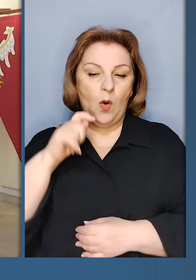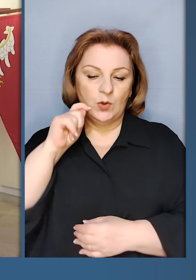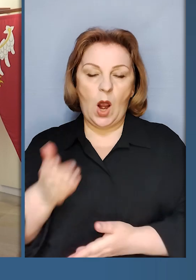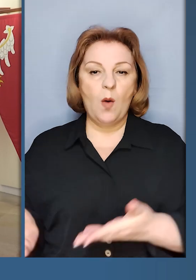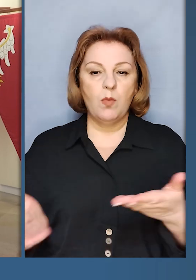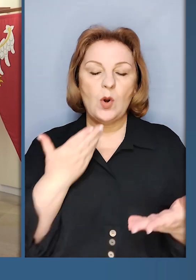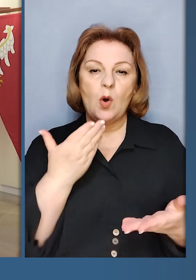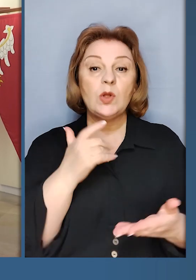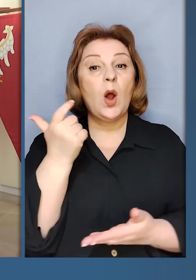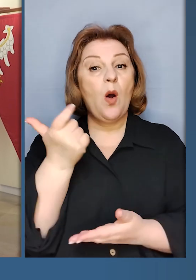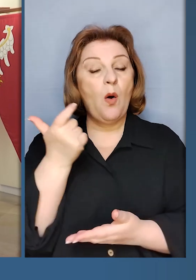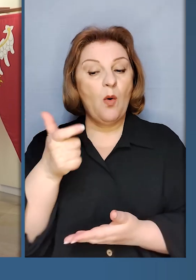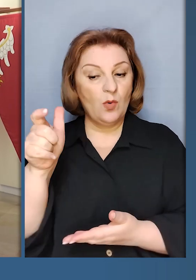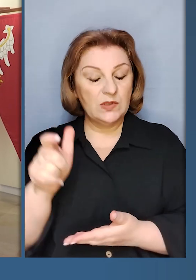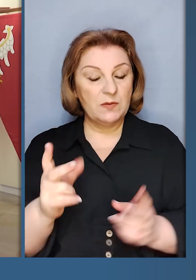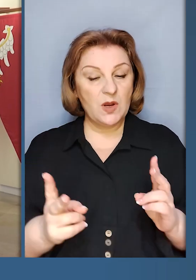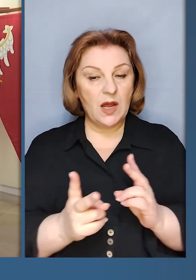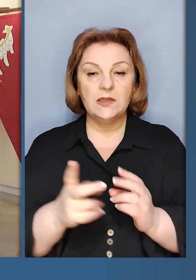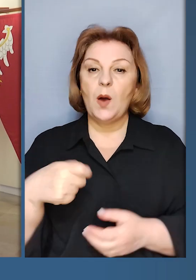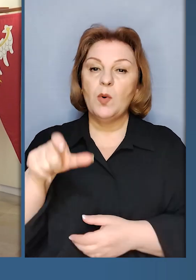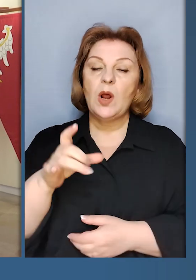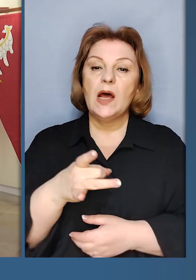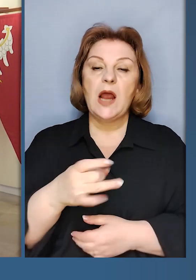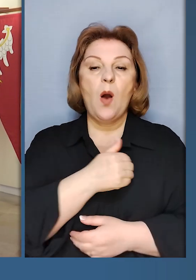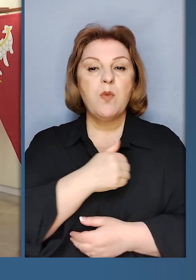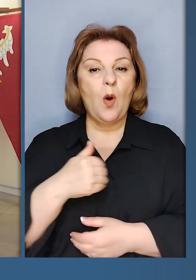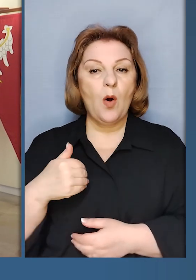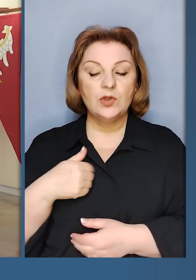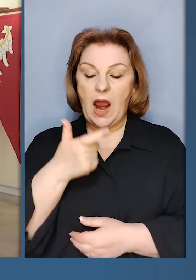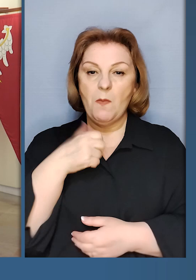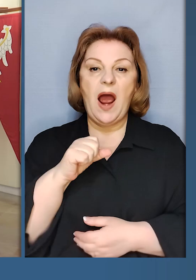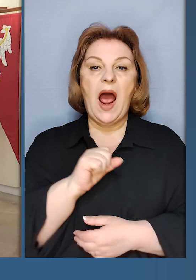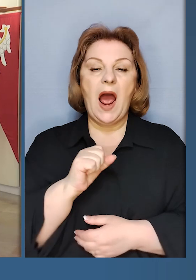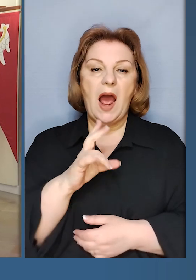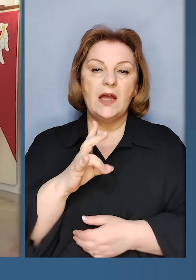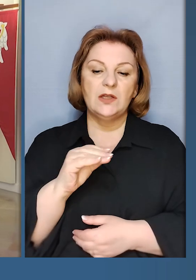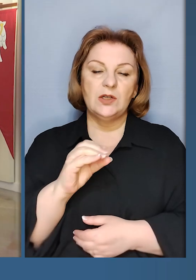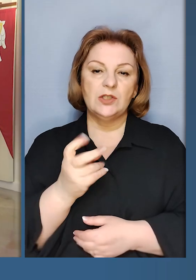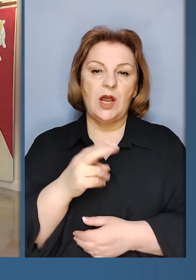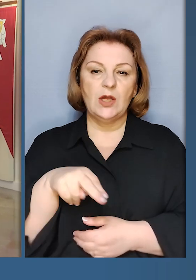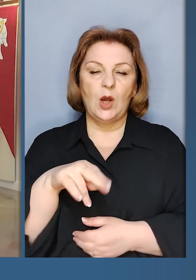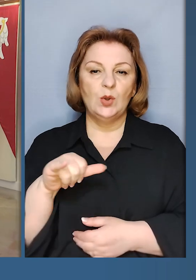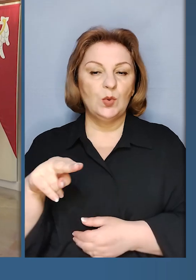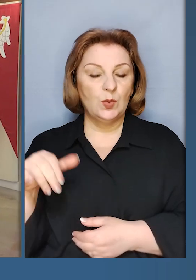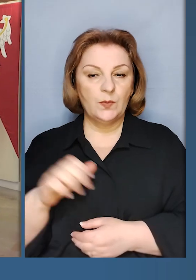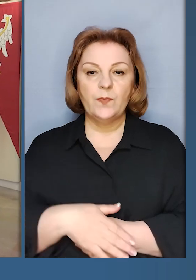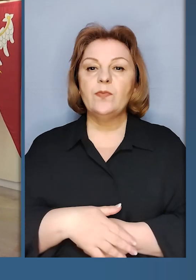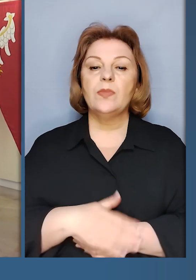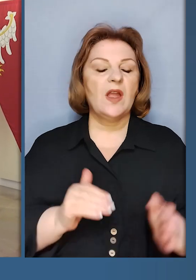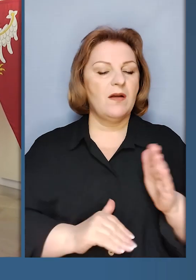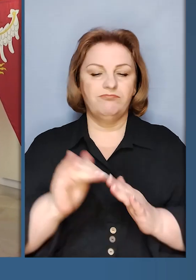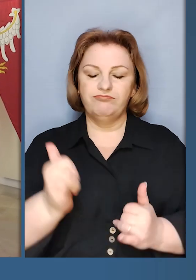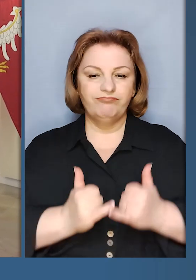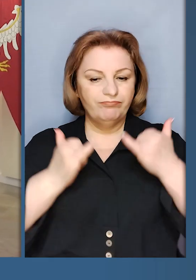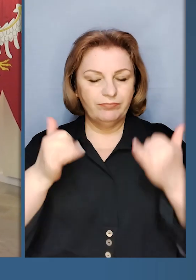Прошу до слова господаря зустрічі президента Республіки Польща, пана Анджея Дуду. Екселенція, пане